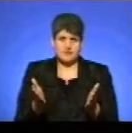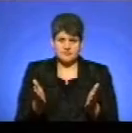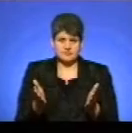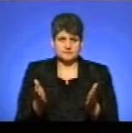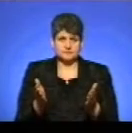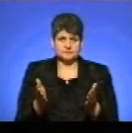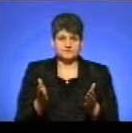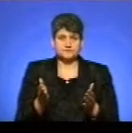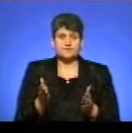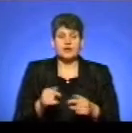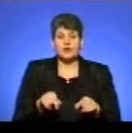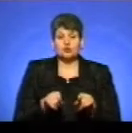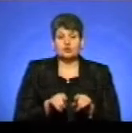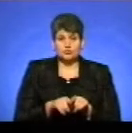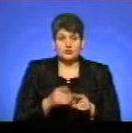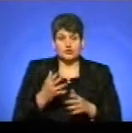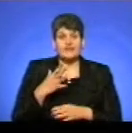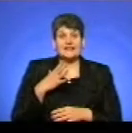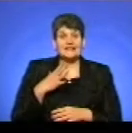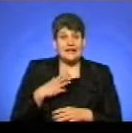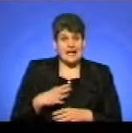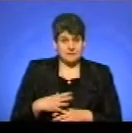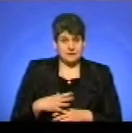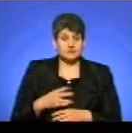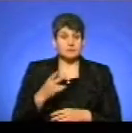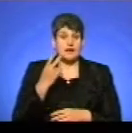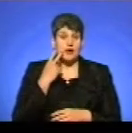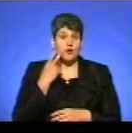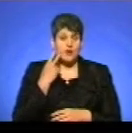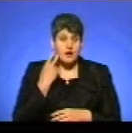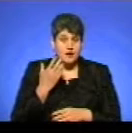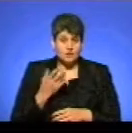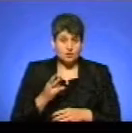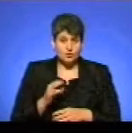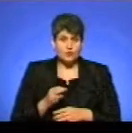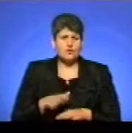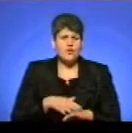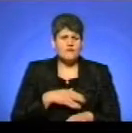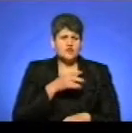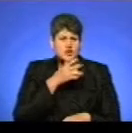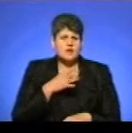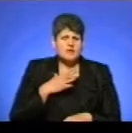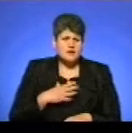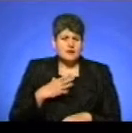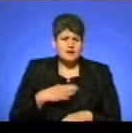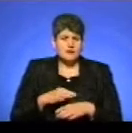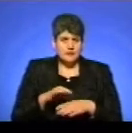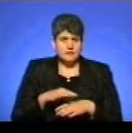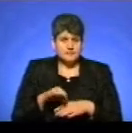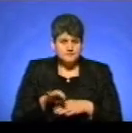розумієте? Тому, якщо ви терпите регулярно, постійно, тривалий час, терпите насилля,